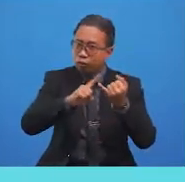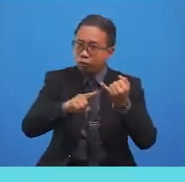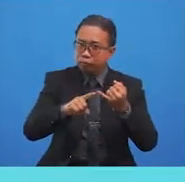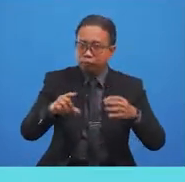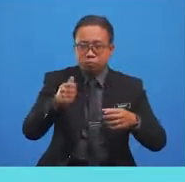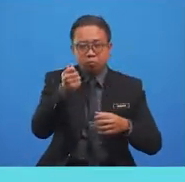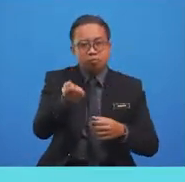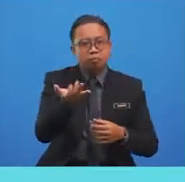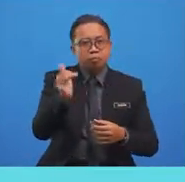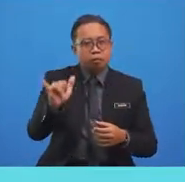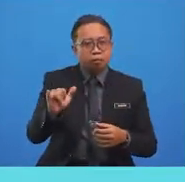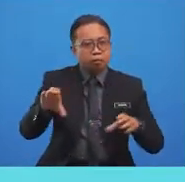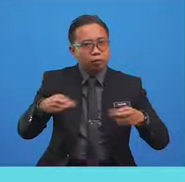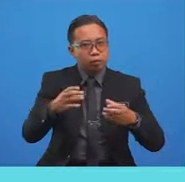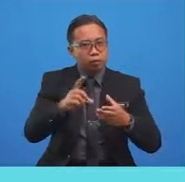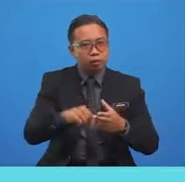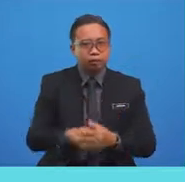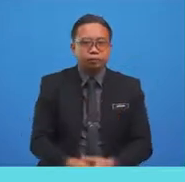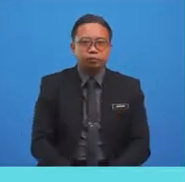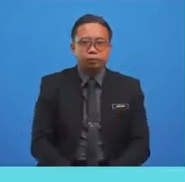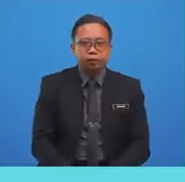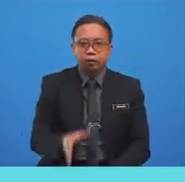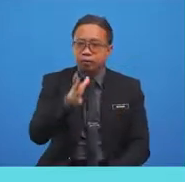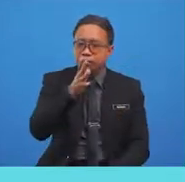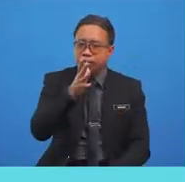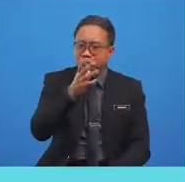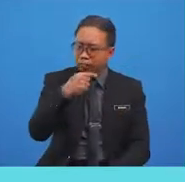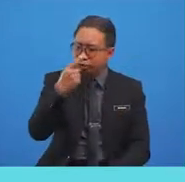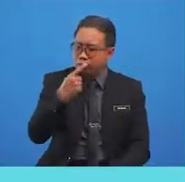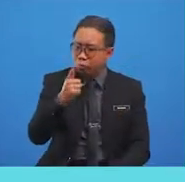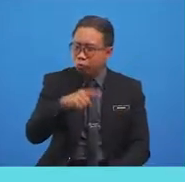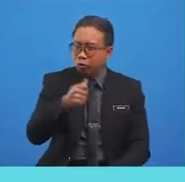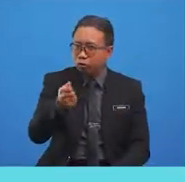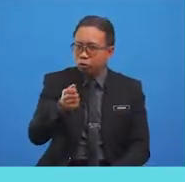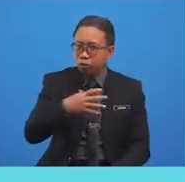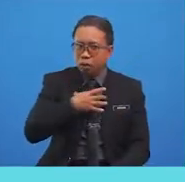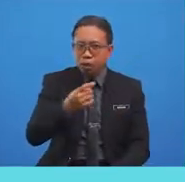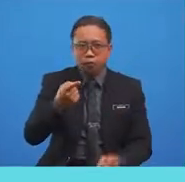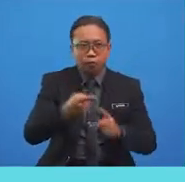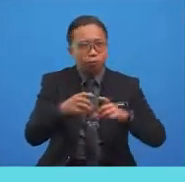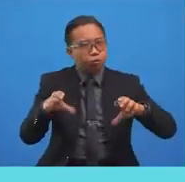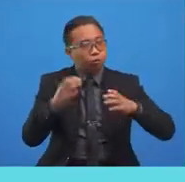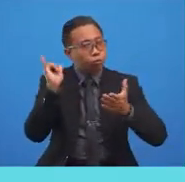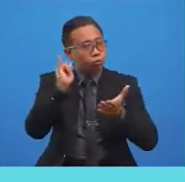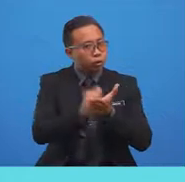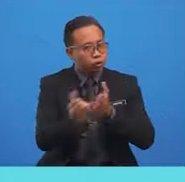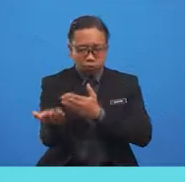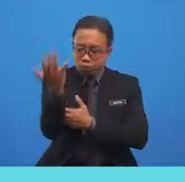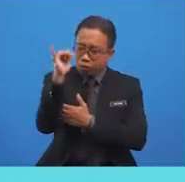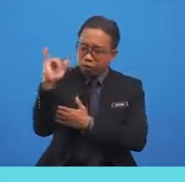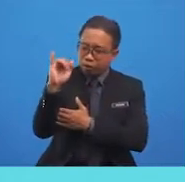what they love. Mama asks, What would you love to do this morning, children?